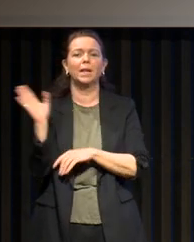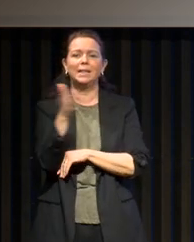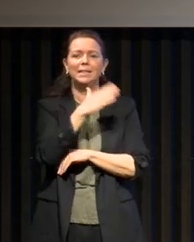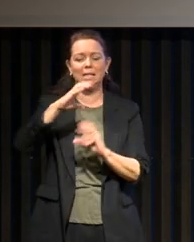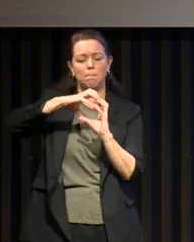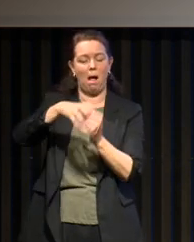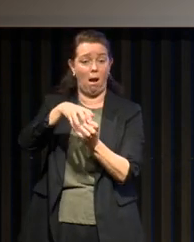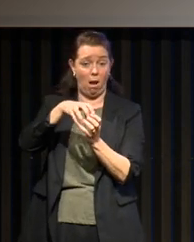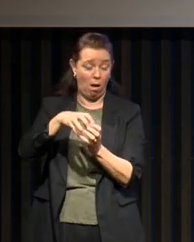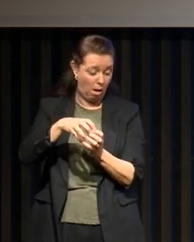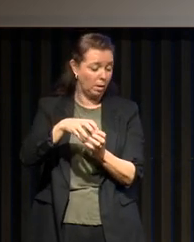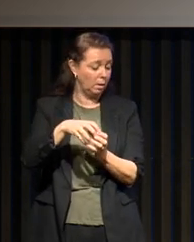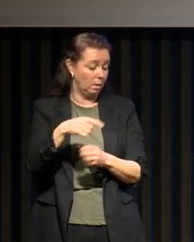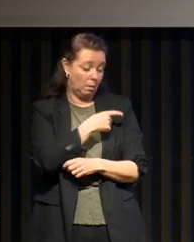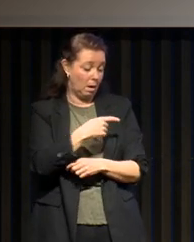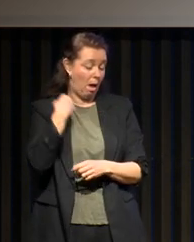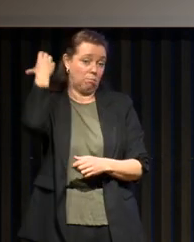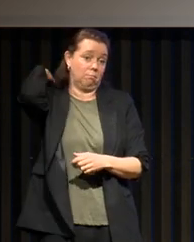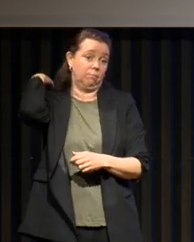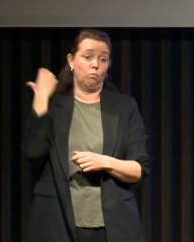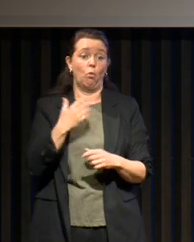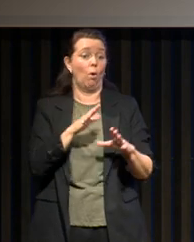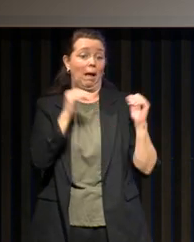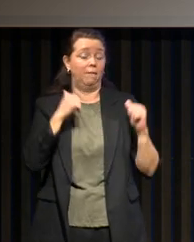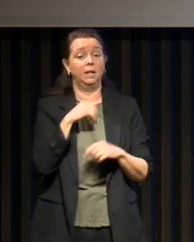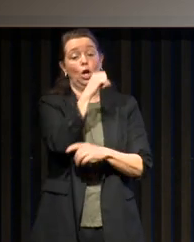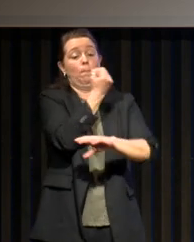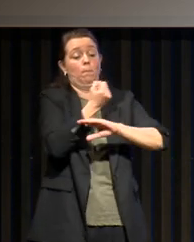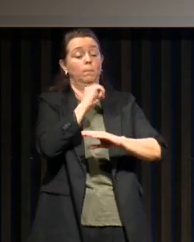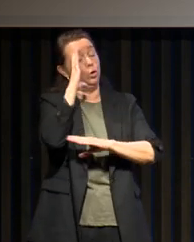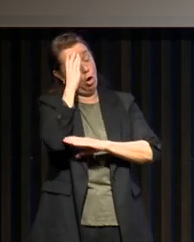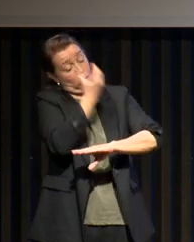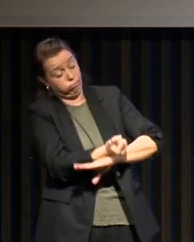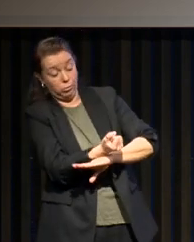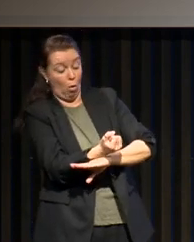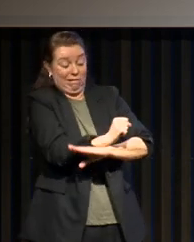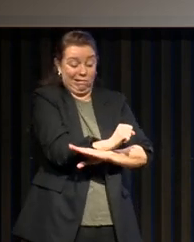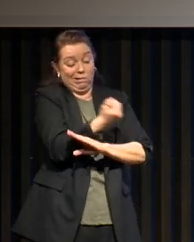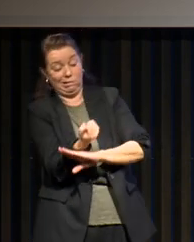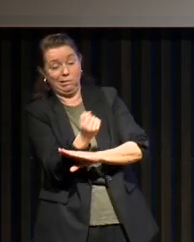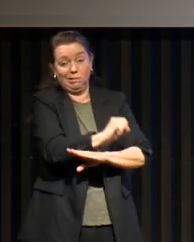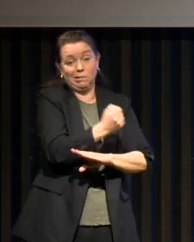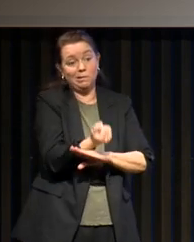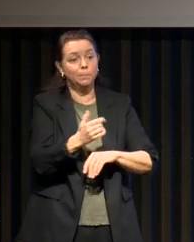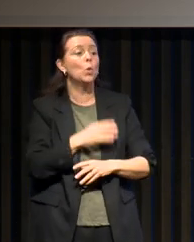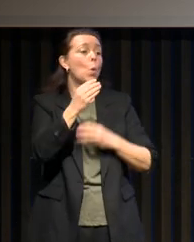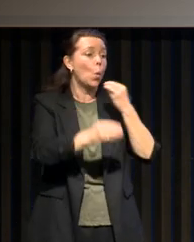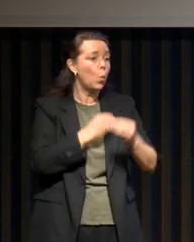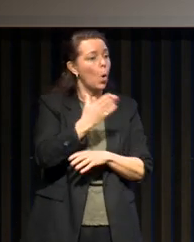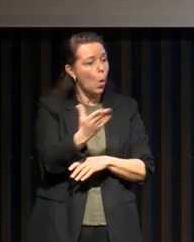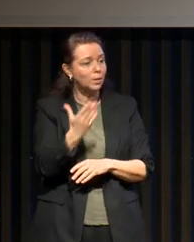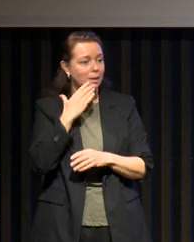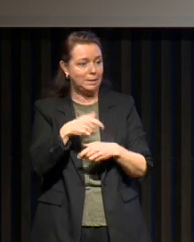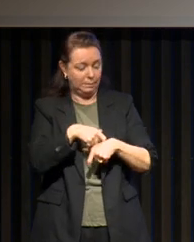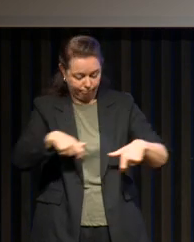dispositif qui empêche d'être sur le dos. Donc, on voit que les dispositifs actuels sont à peu près pareils. À part des dispositifs électroniques qui consistent à vibrer quand vous êtes